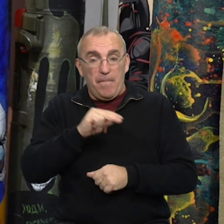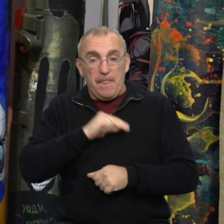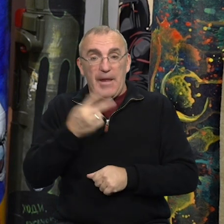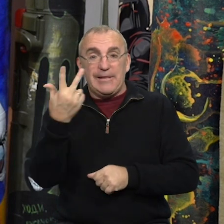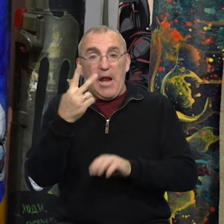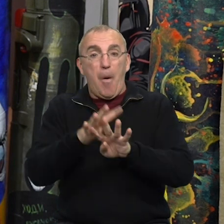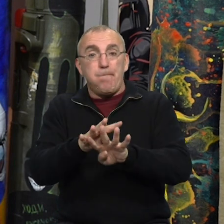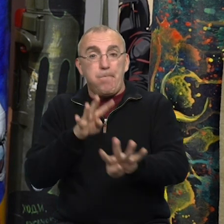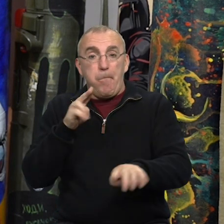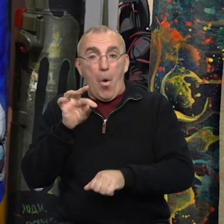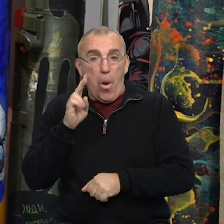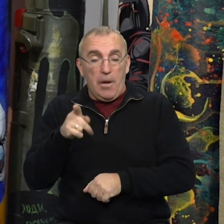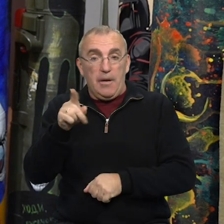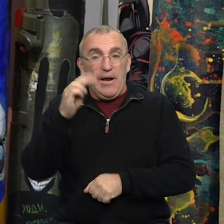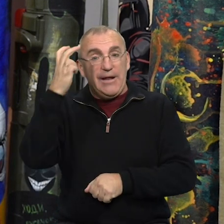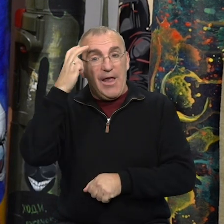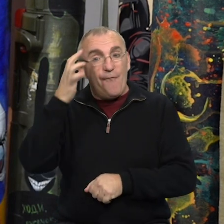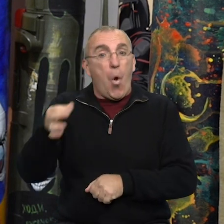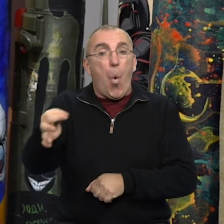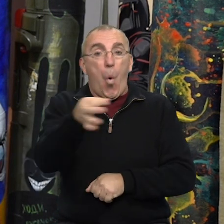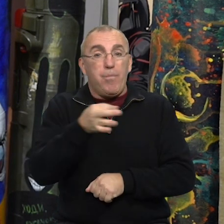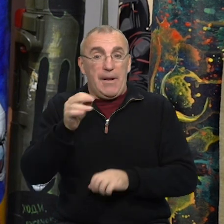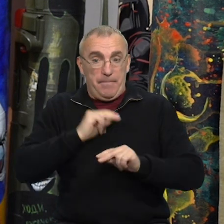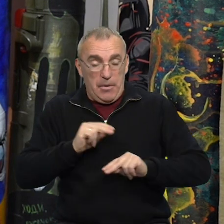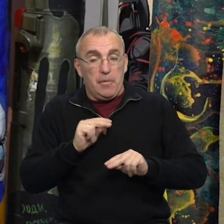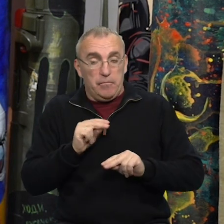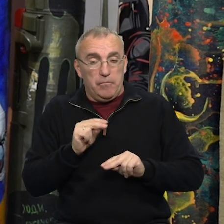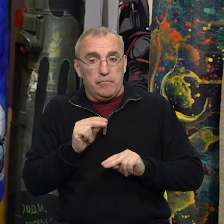працювали, хлопці з третього полка, вони ще працювали там в Київській області.